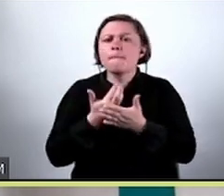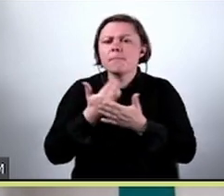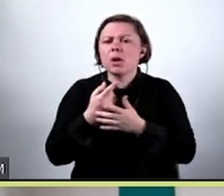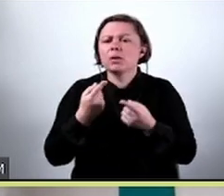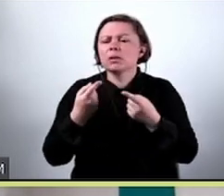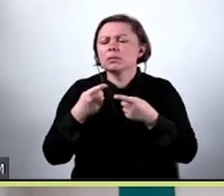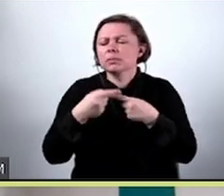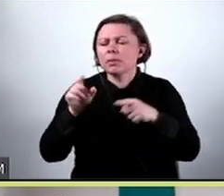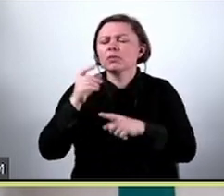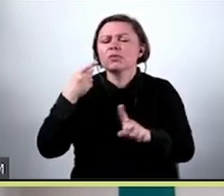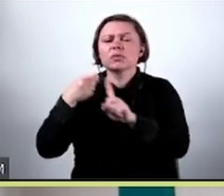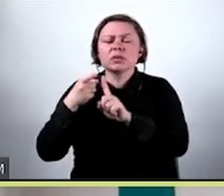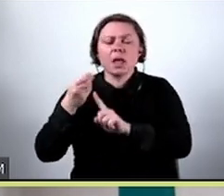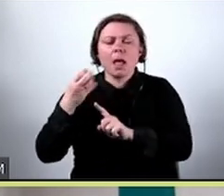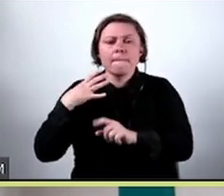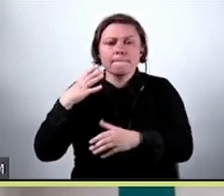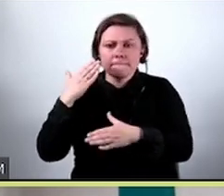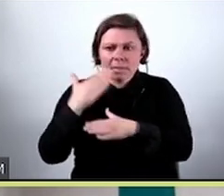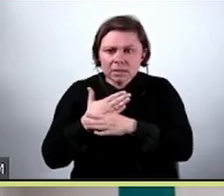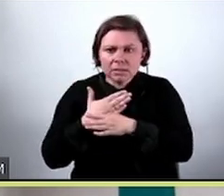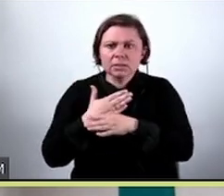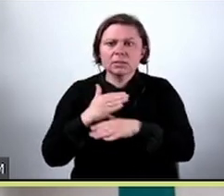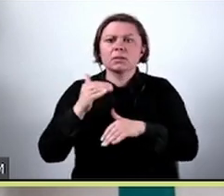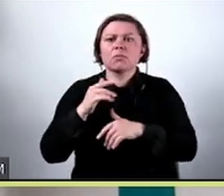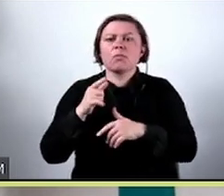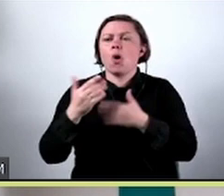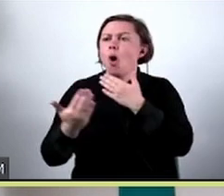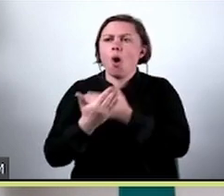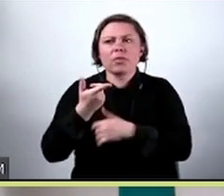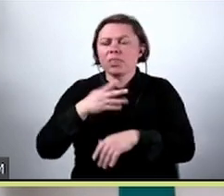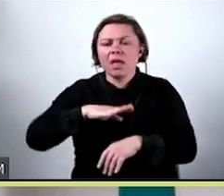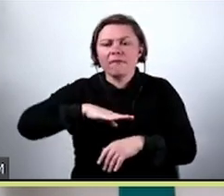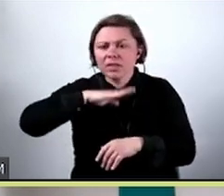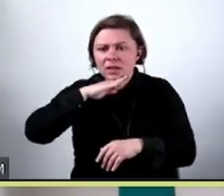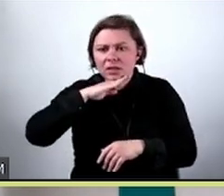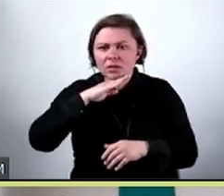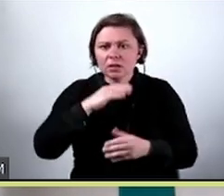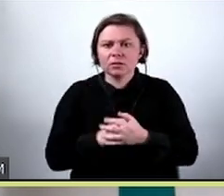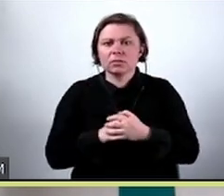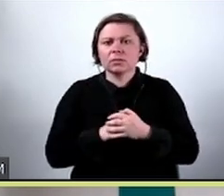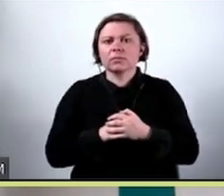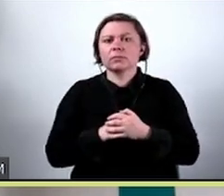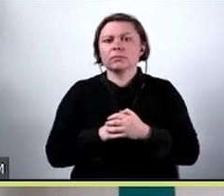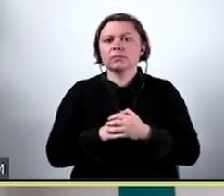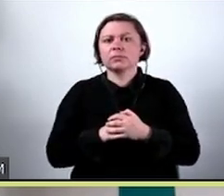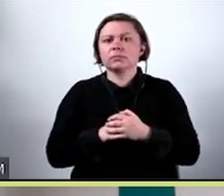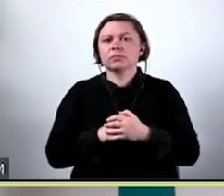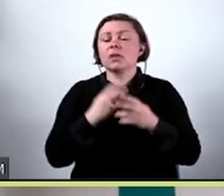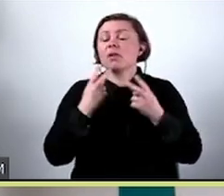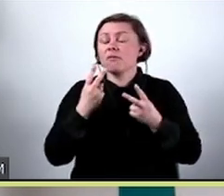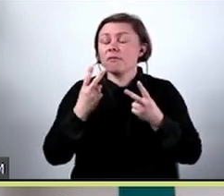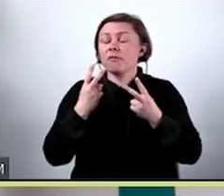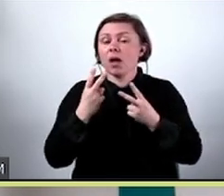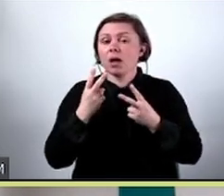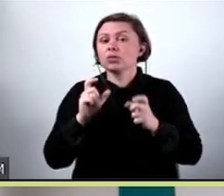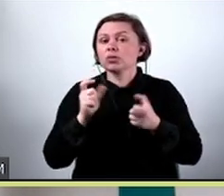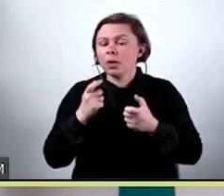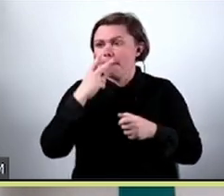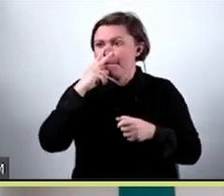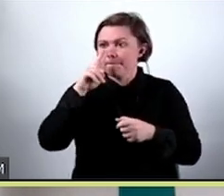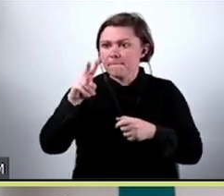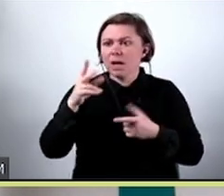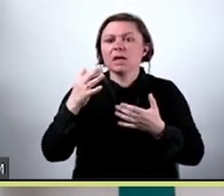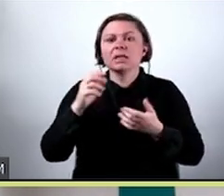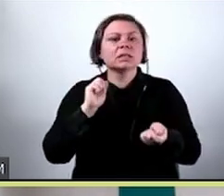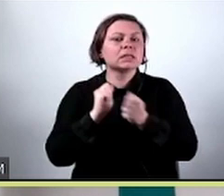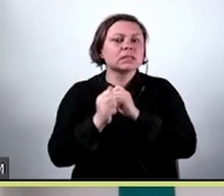biznesowy. Natomiast może to się okazać niewystarczające i ważne na przykład jest patrzenie, na ile się